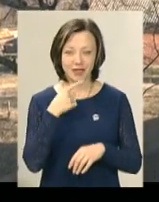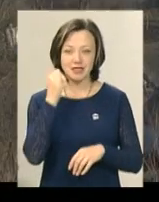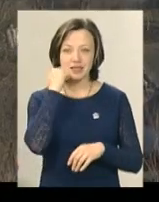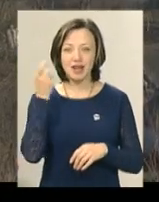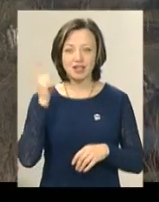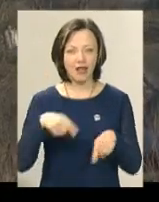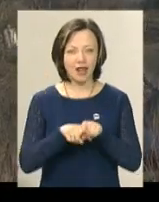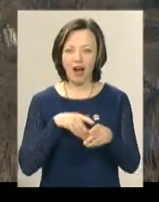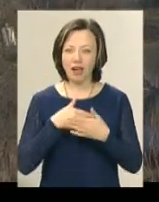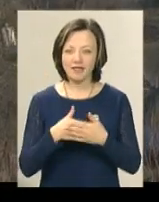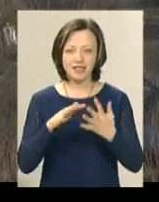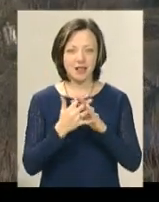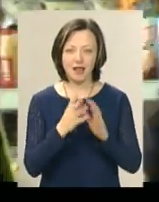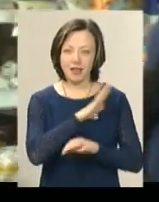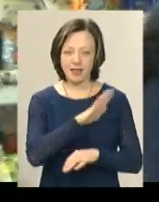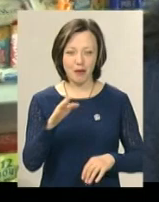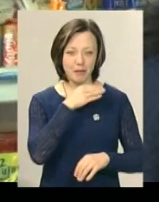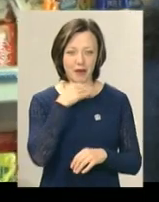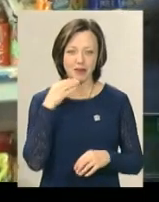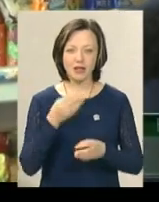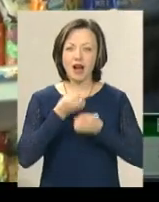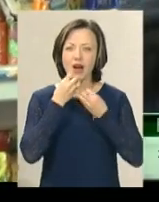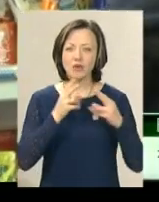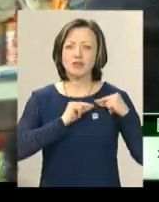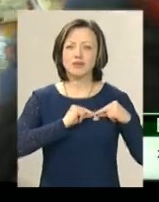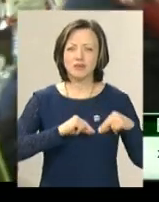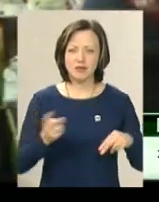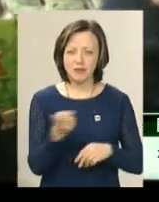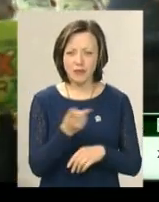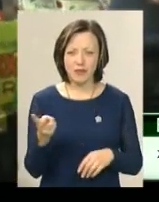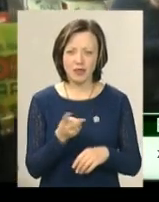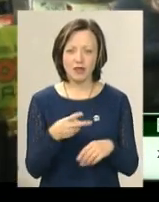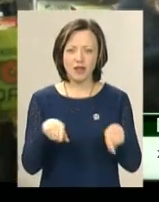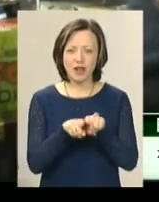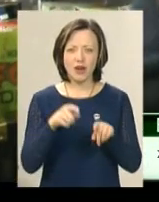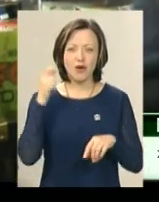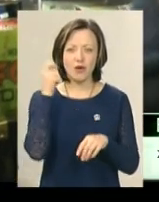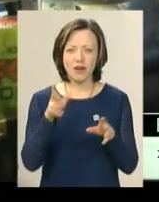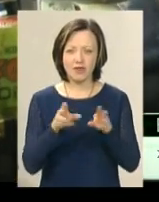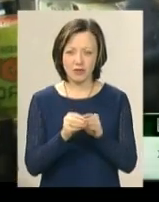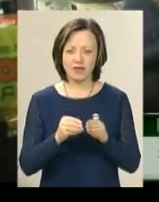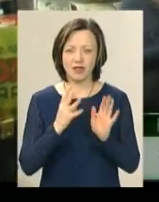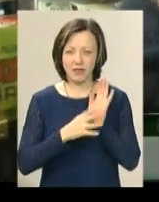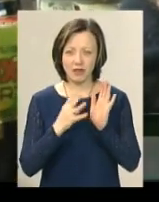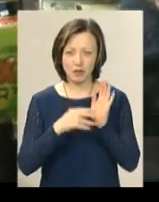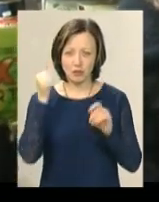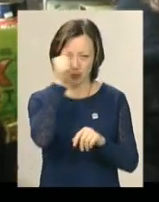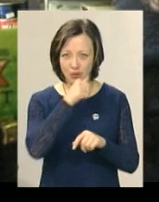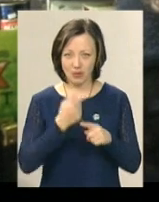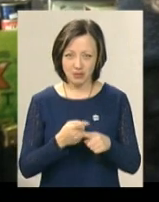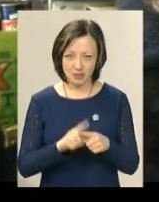та ще й таких активних у селі небагато. Хороші працювати. Якщо до таких років вони в такому, 90 років,